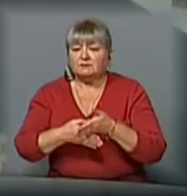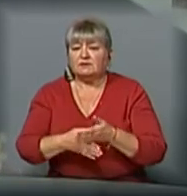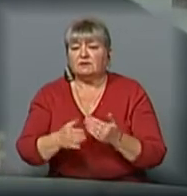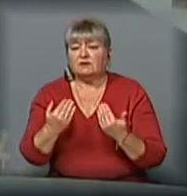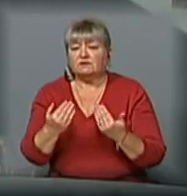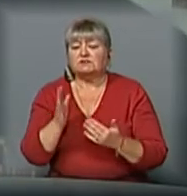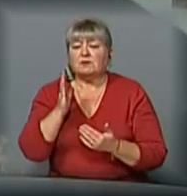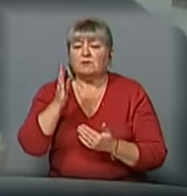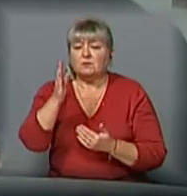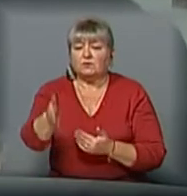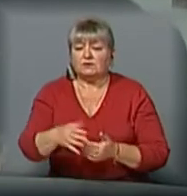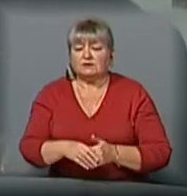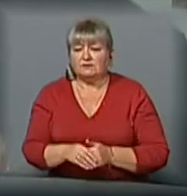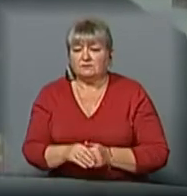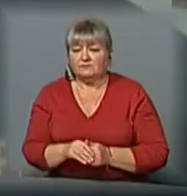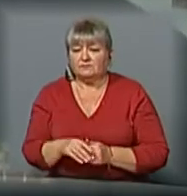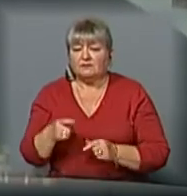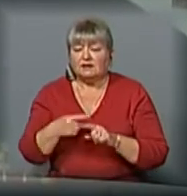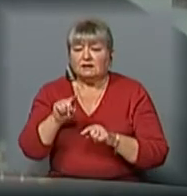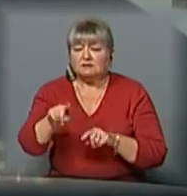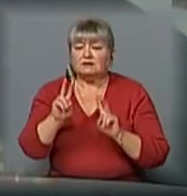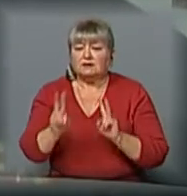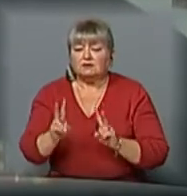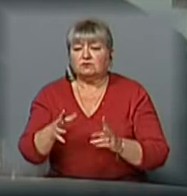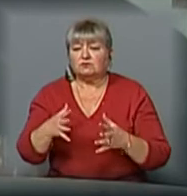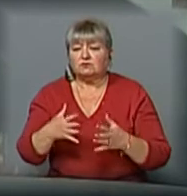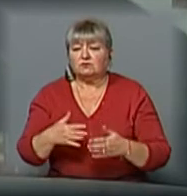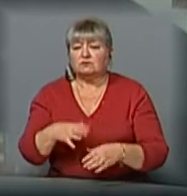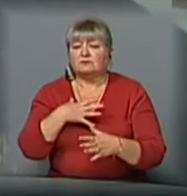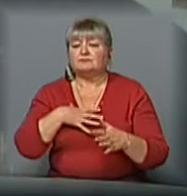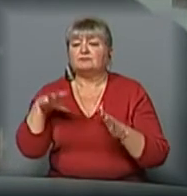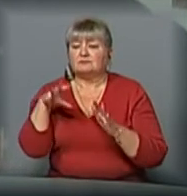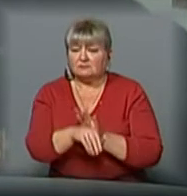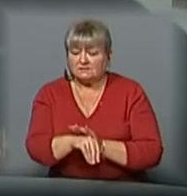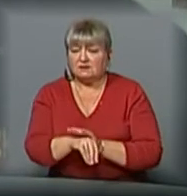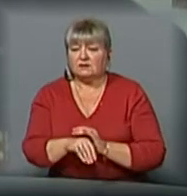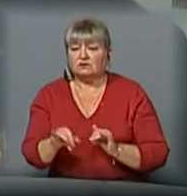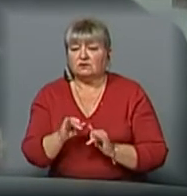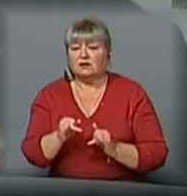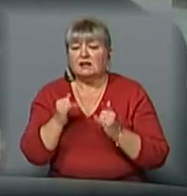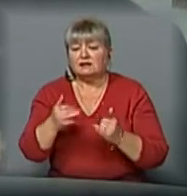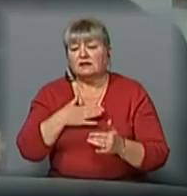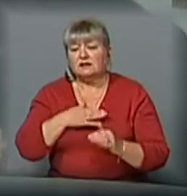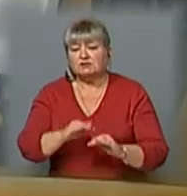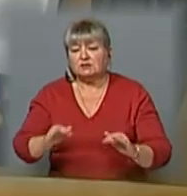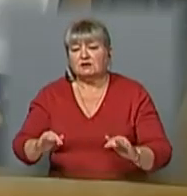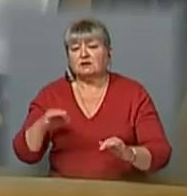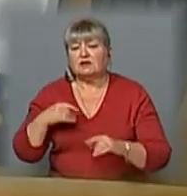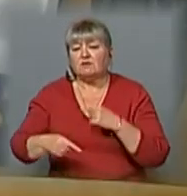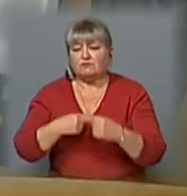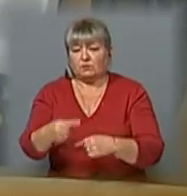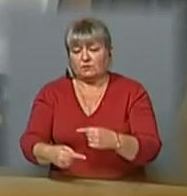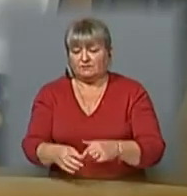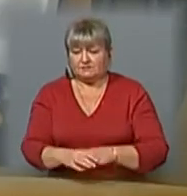майбутнє і для безпосередньо тих, хто поклав у голови, не даремно мене поклали, і для наших дітей, і для наших внуків. Іван